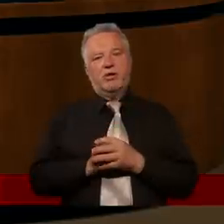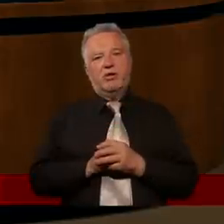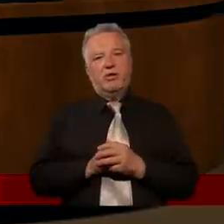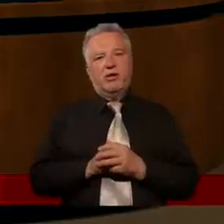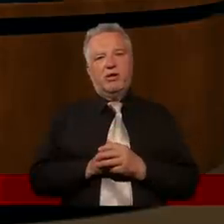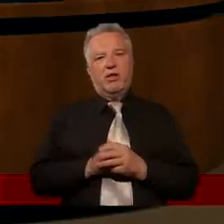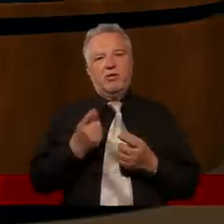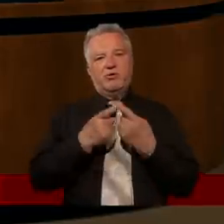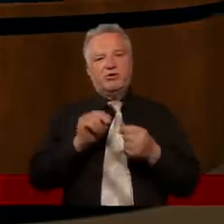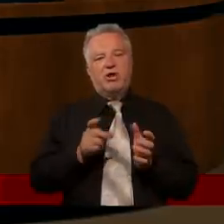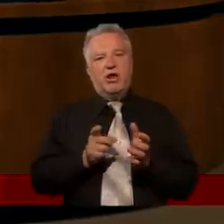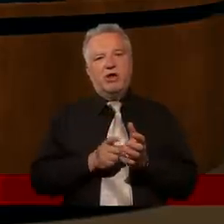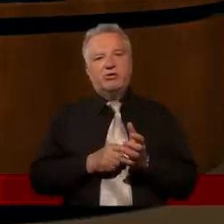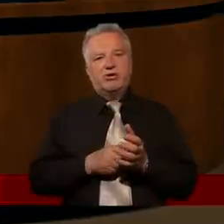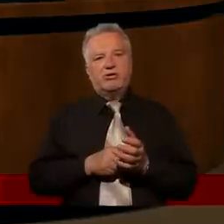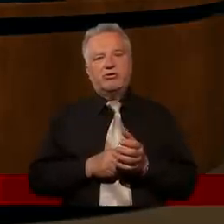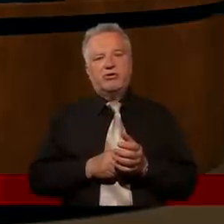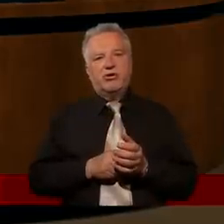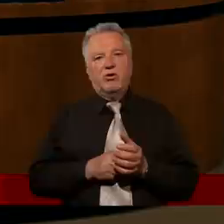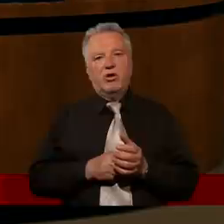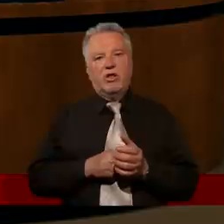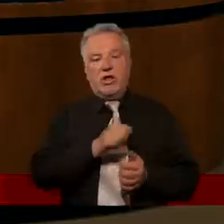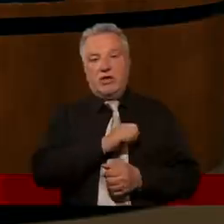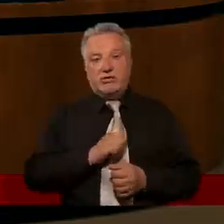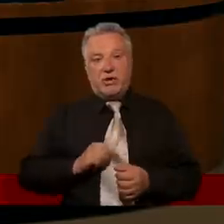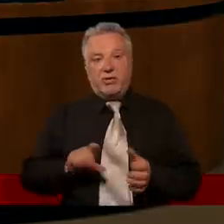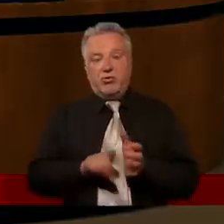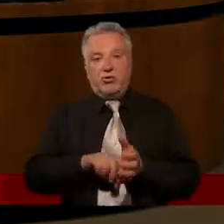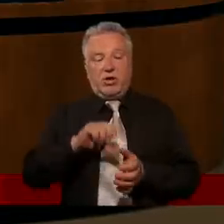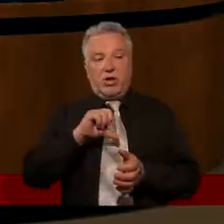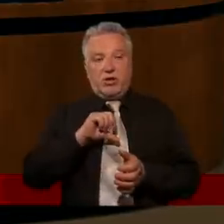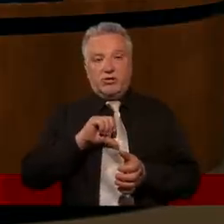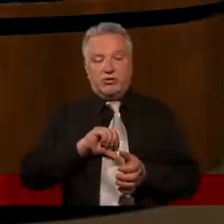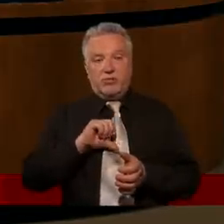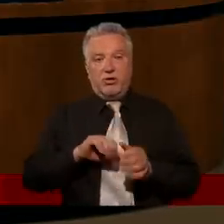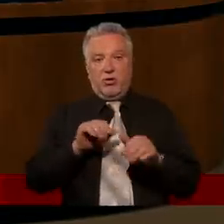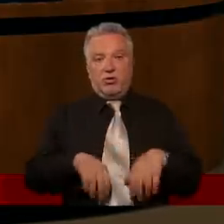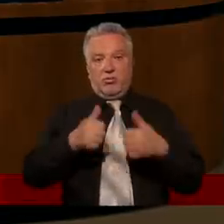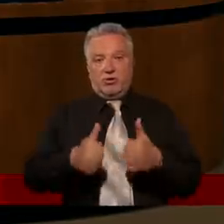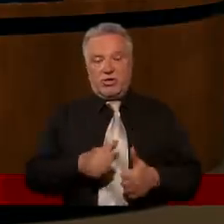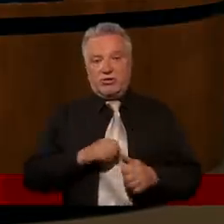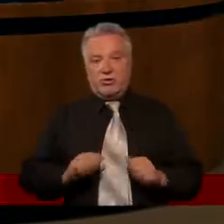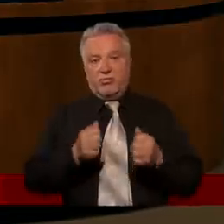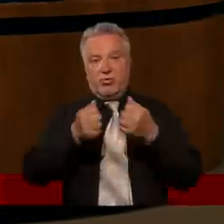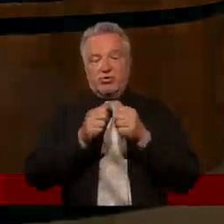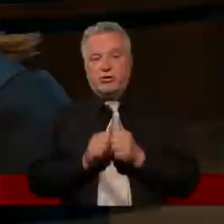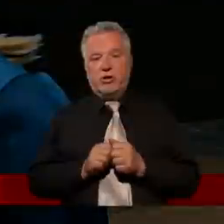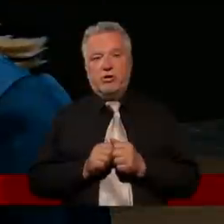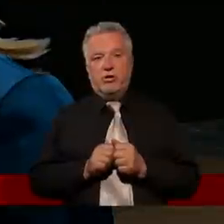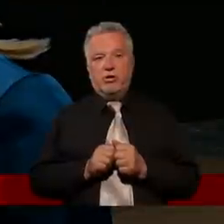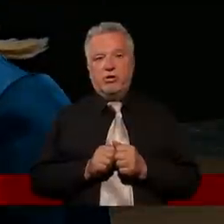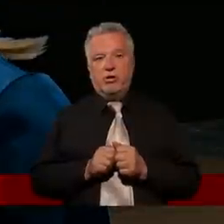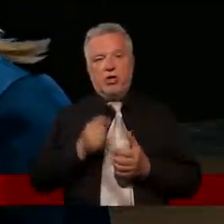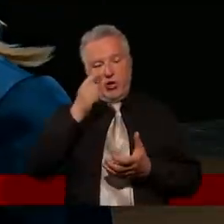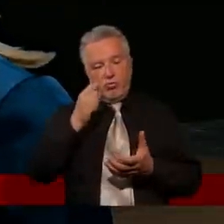No myślę, że często sam dla siebie można być Bożkiem. i to jest myślę bardzo takie zwodnicze, no bo z jednej